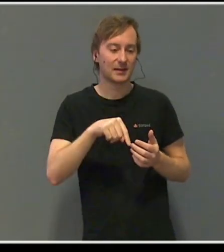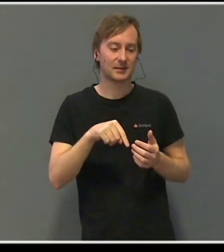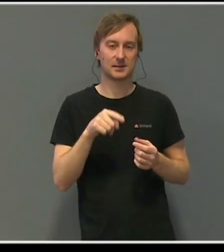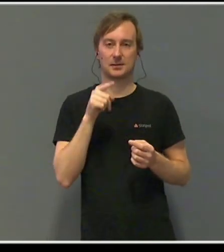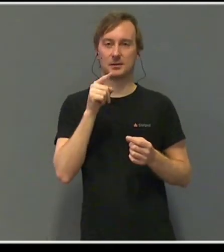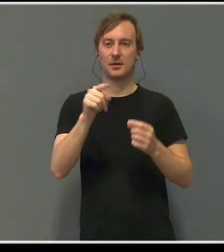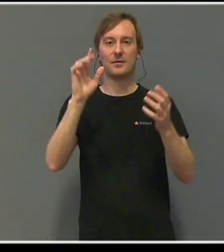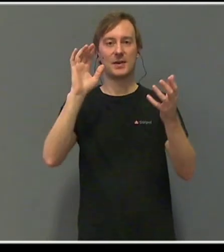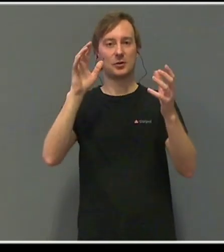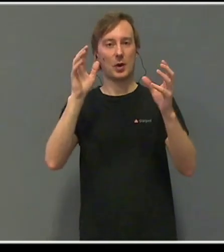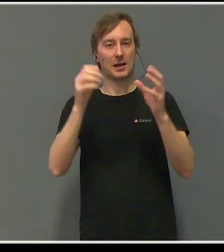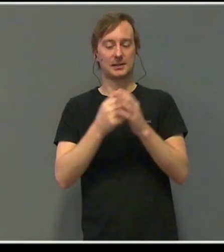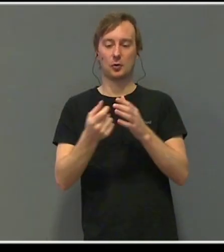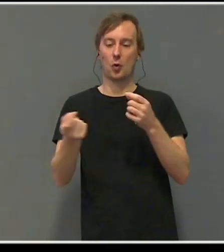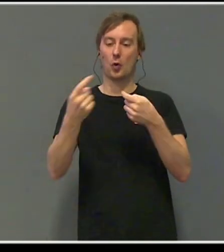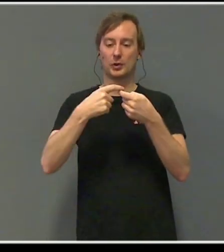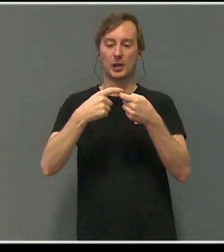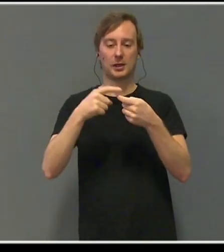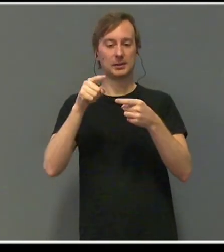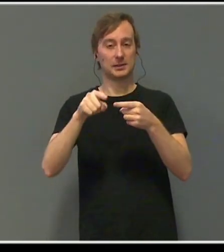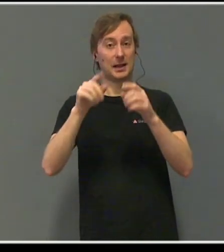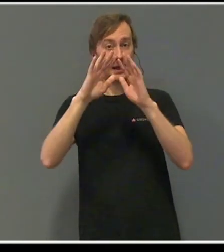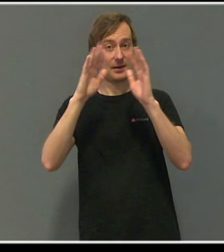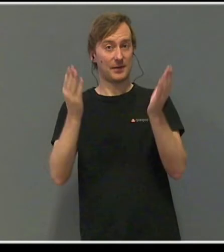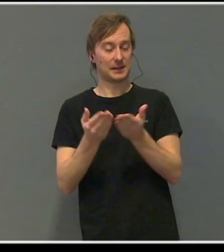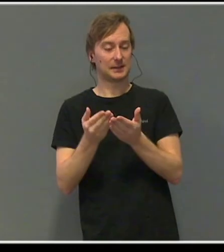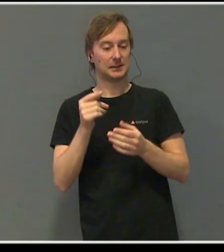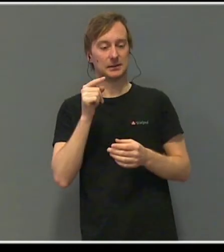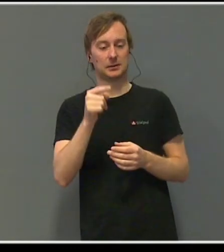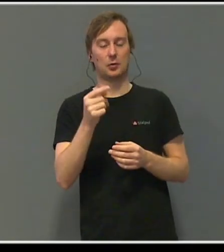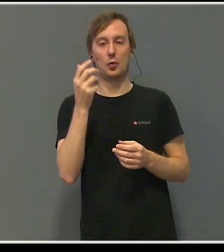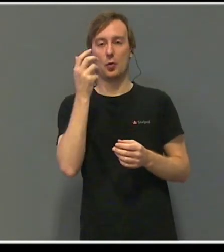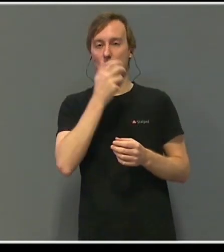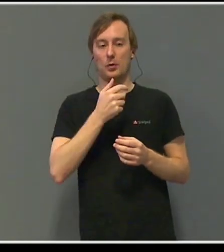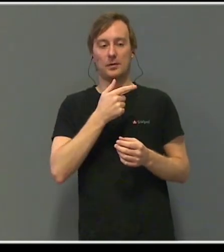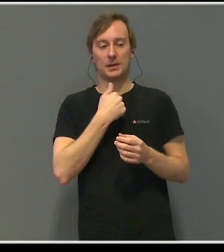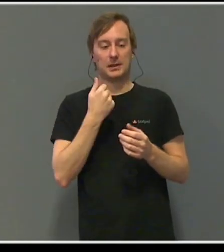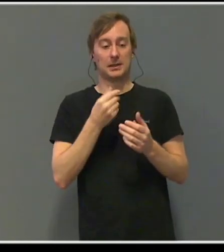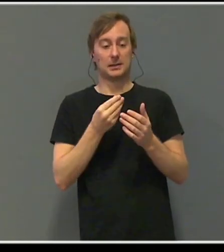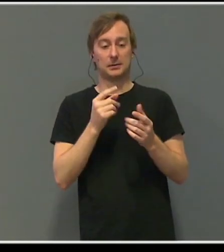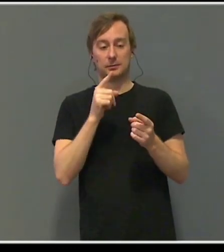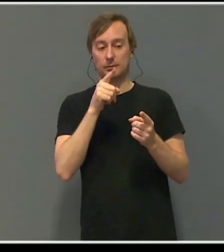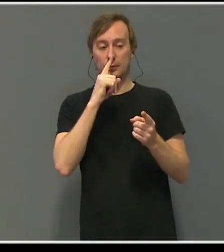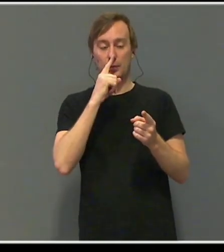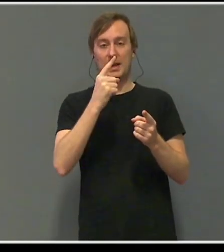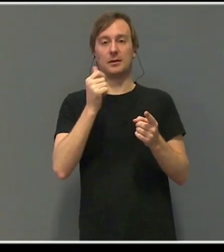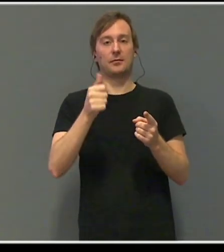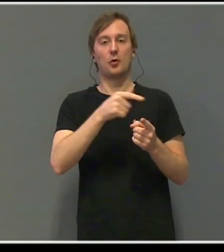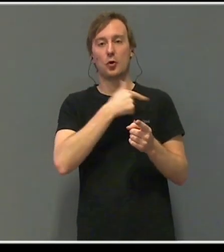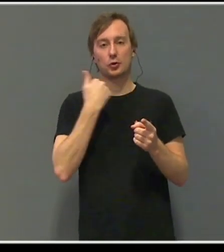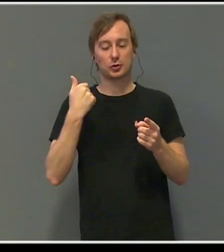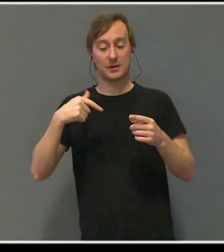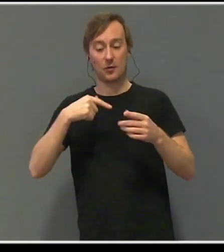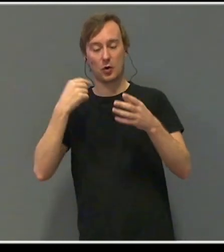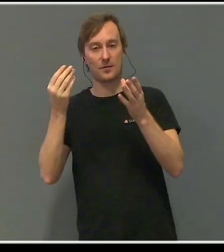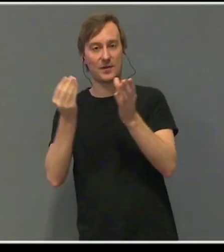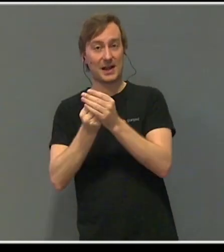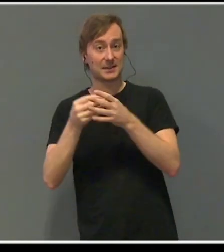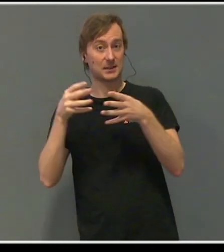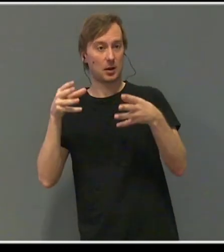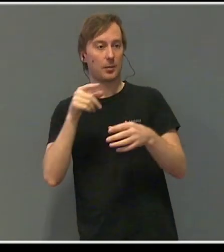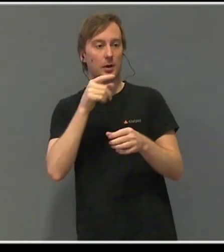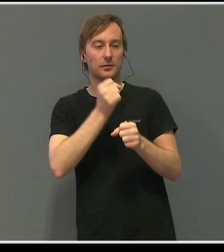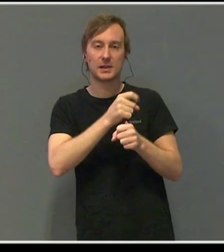mest verdsatte person. En sterk stemme i vårt samfunn og i vårt fellesskap. En som gjorde